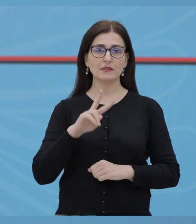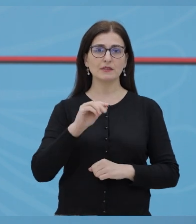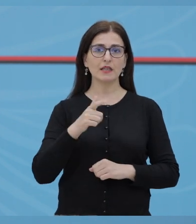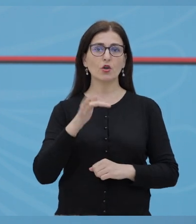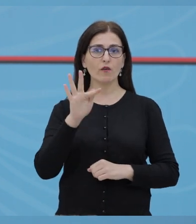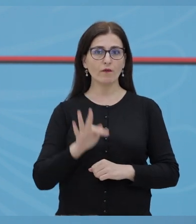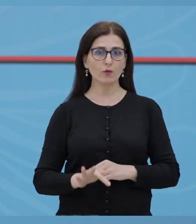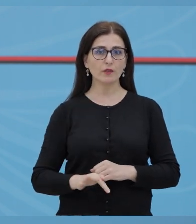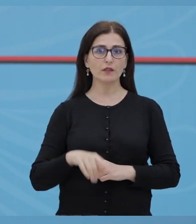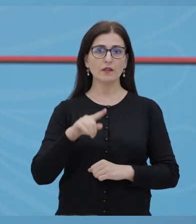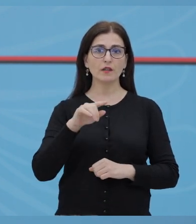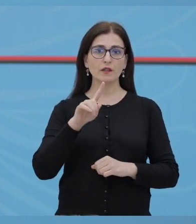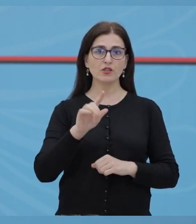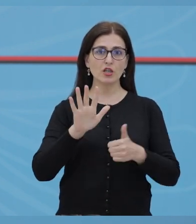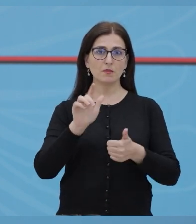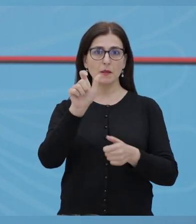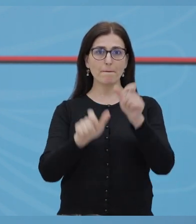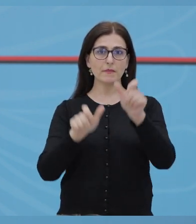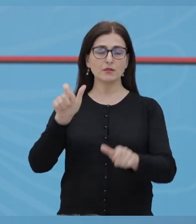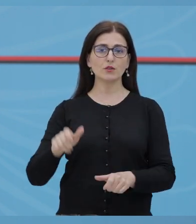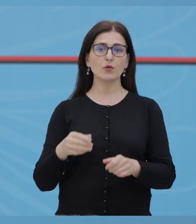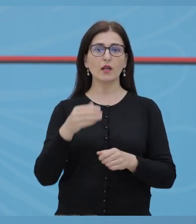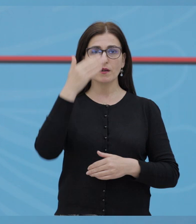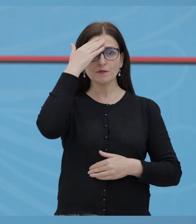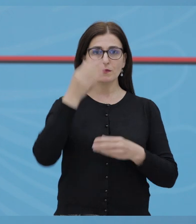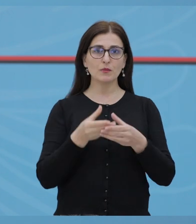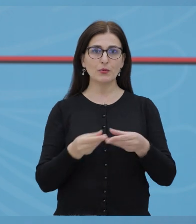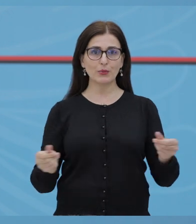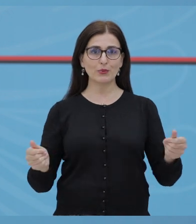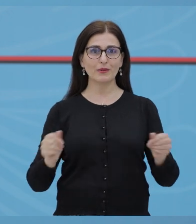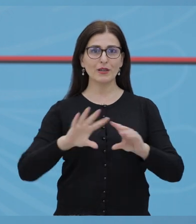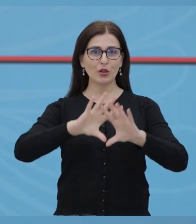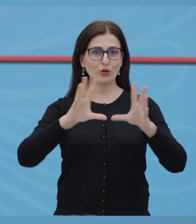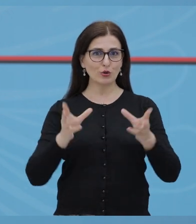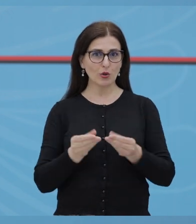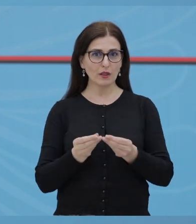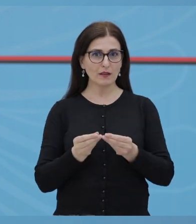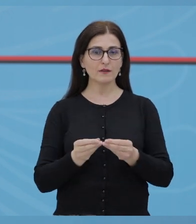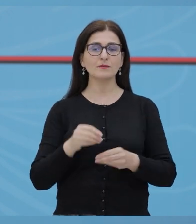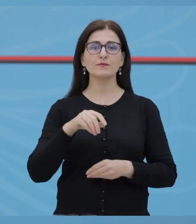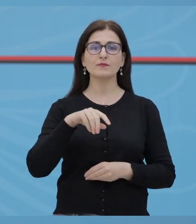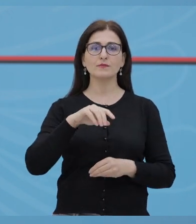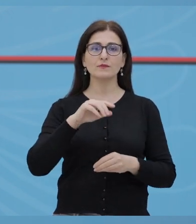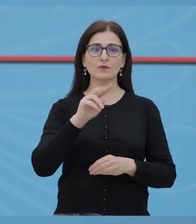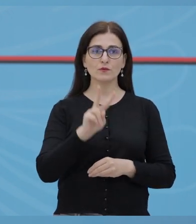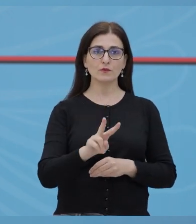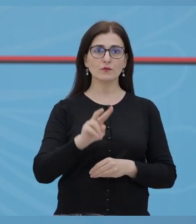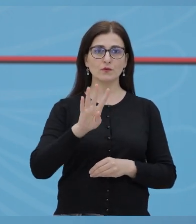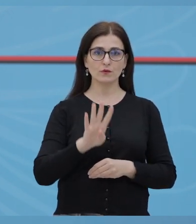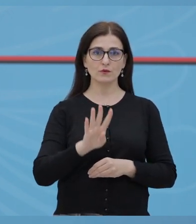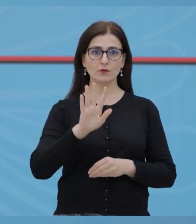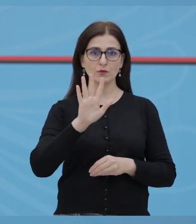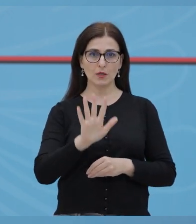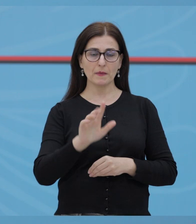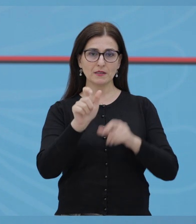Gjatë 24 orve të fundit, 16 pacientë të tjeri a shtuar listës së të rikuperuarve dhe lista në total ka shkuar